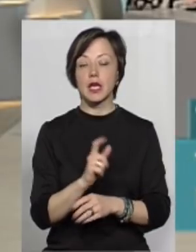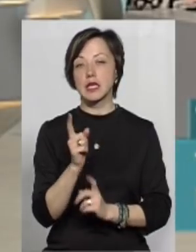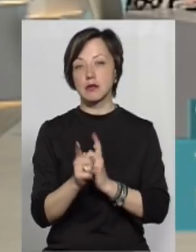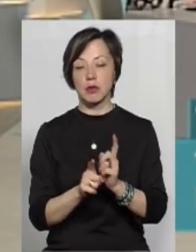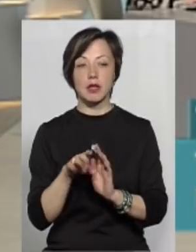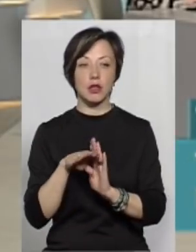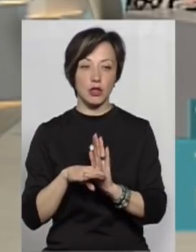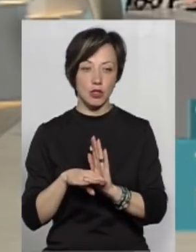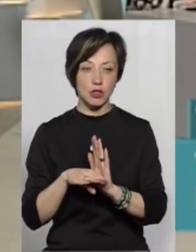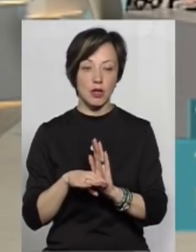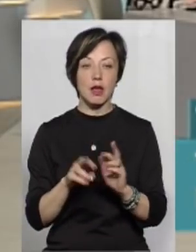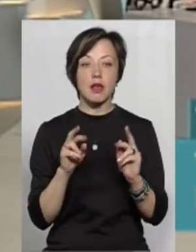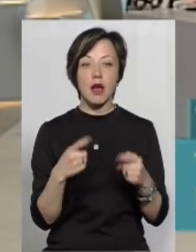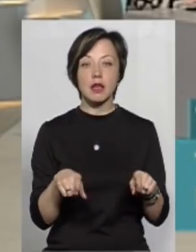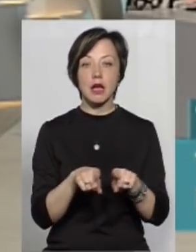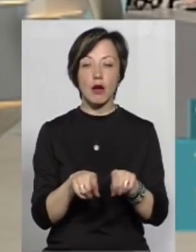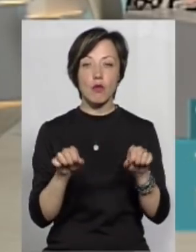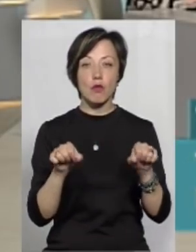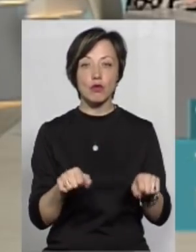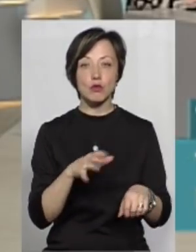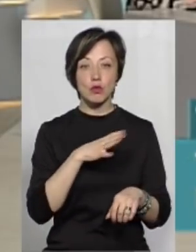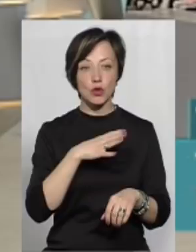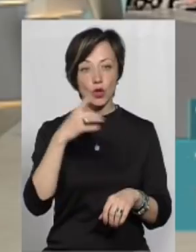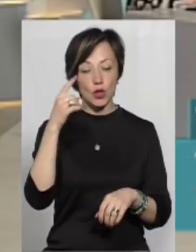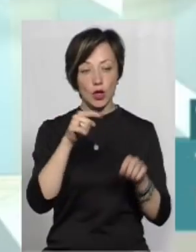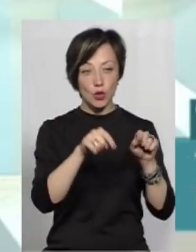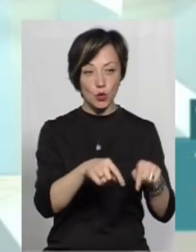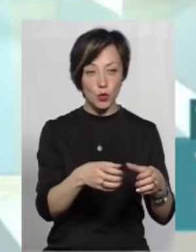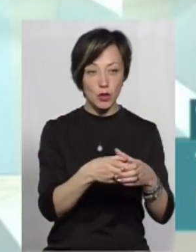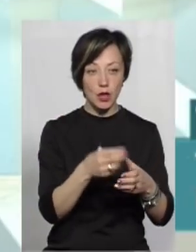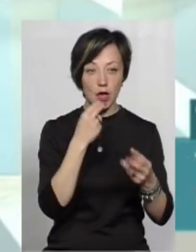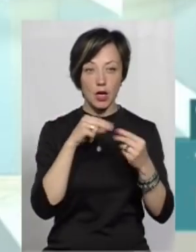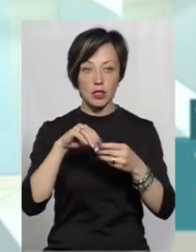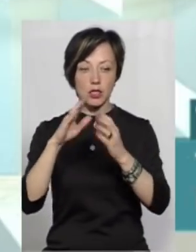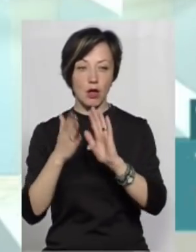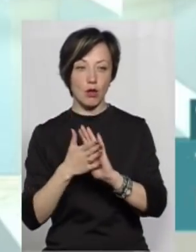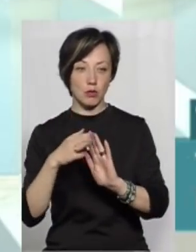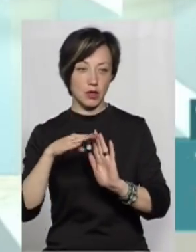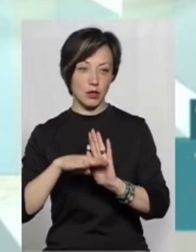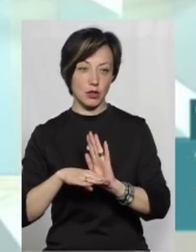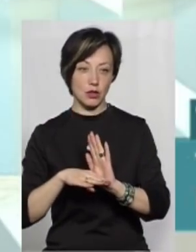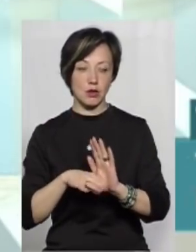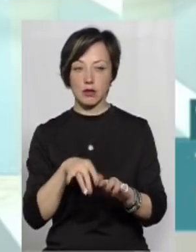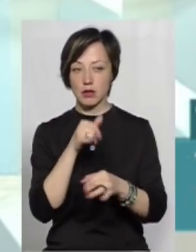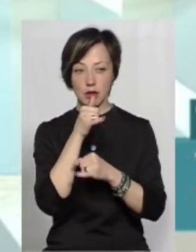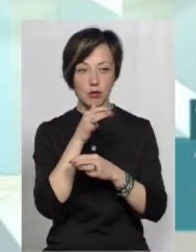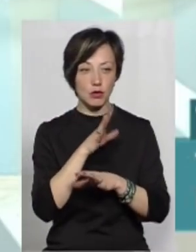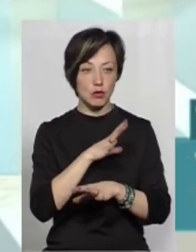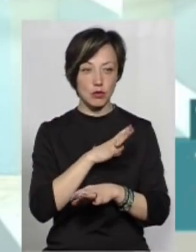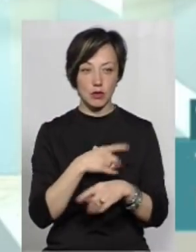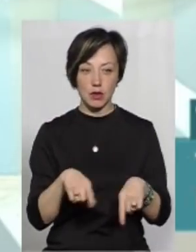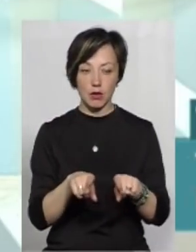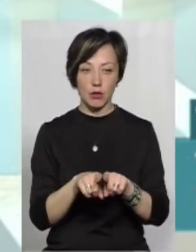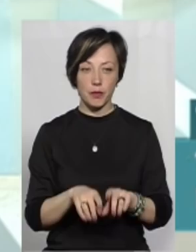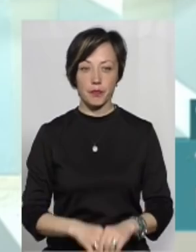Зміни на гірше. Як таке може бути, якщо тут на краще, а загалом на гірше? Ну, не буває такого.